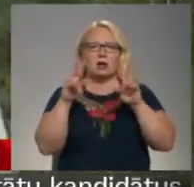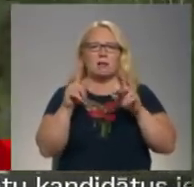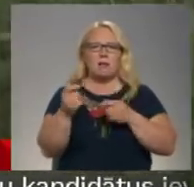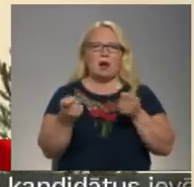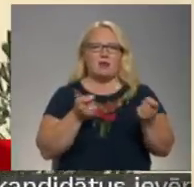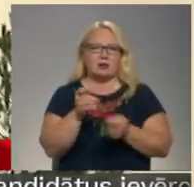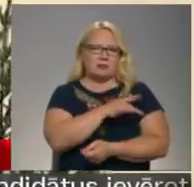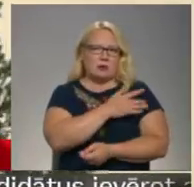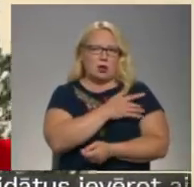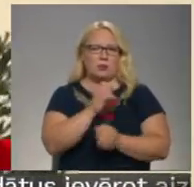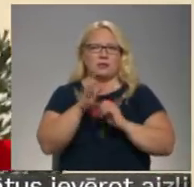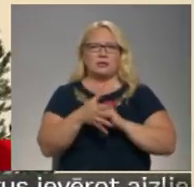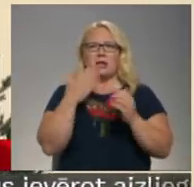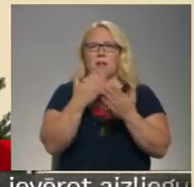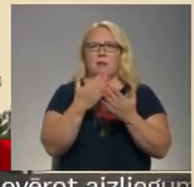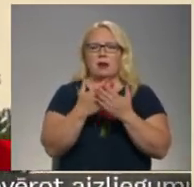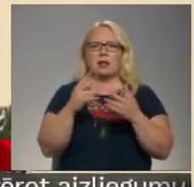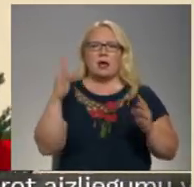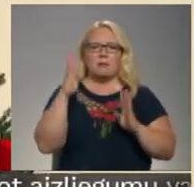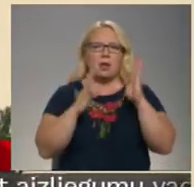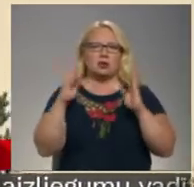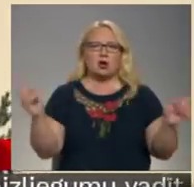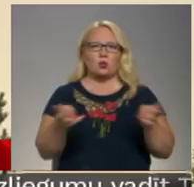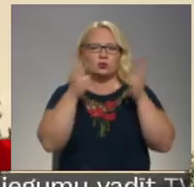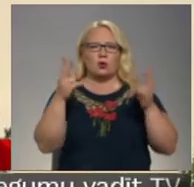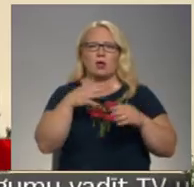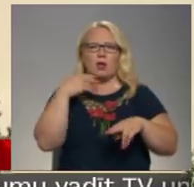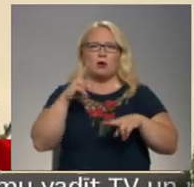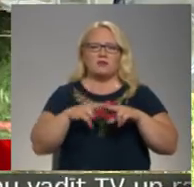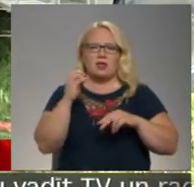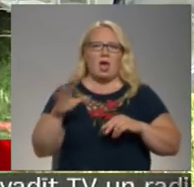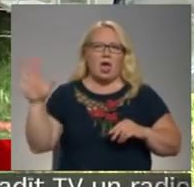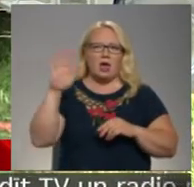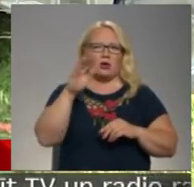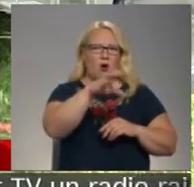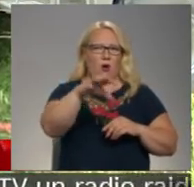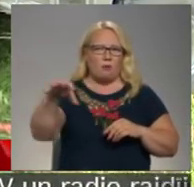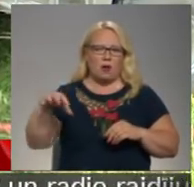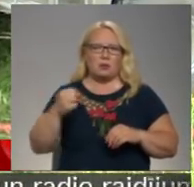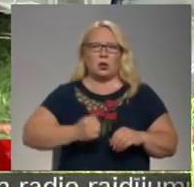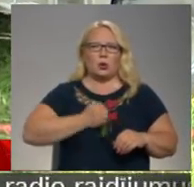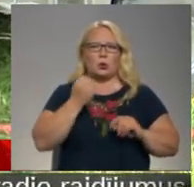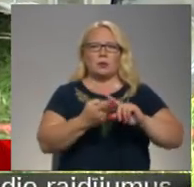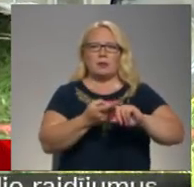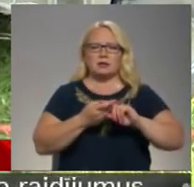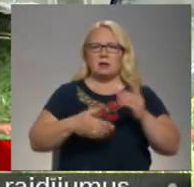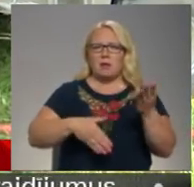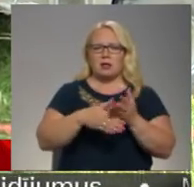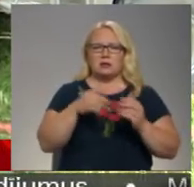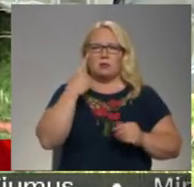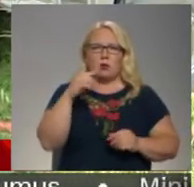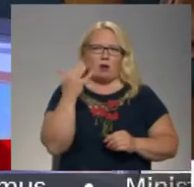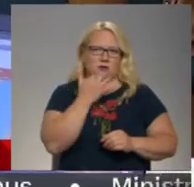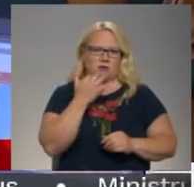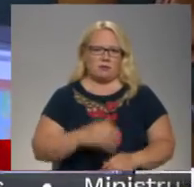pakalpojums. Sistēma atspoguļo, ka mežu uguns grēku šobrīd plosās daudz vieta Eiropā, tāpēc aizvien ir grūti piesaistiet palīdzību no ārvalstīm.